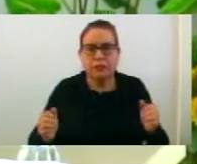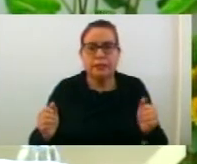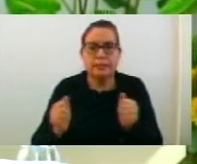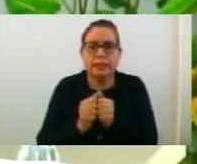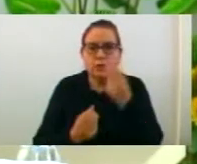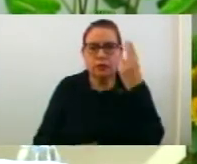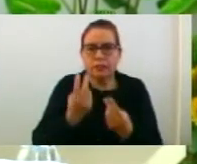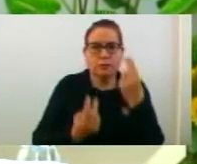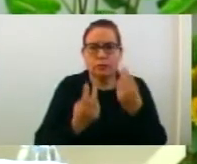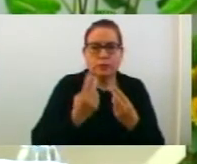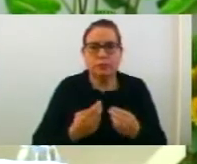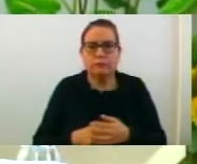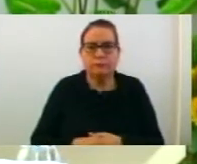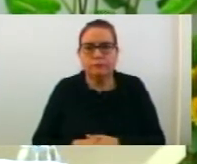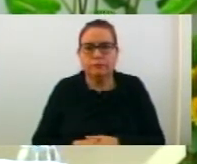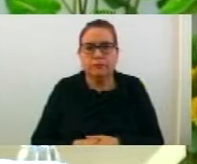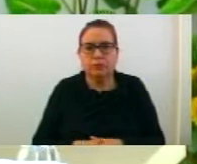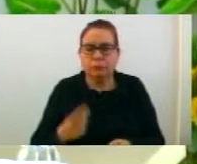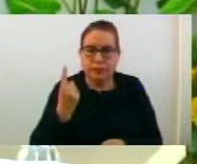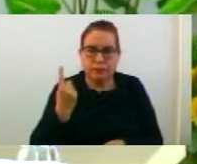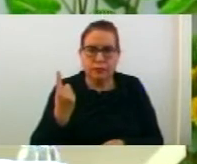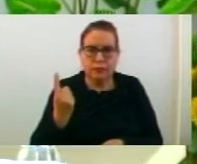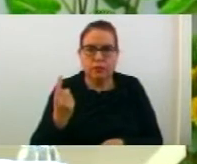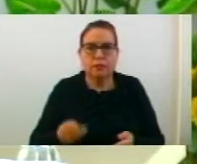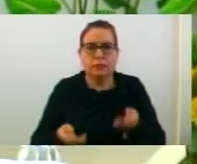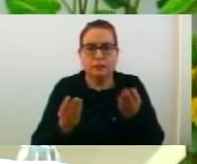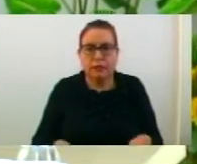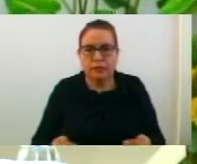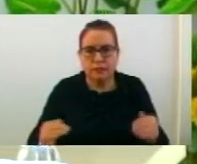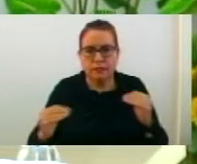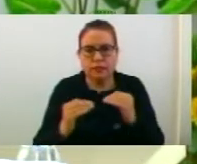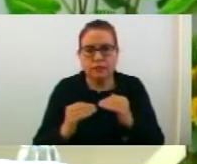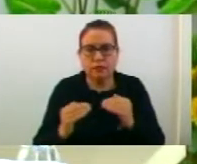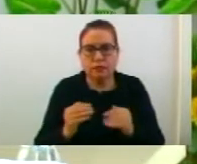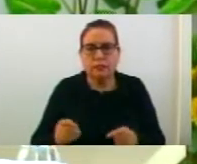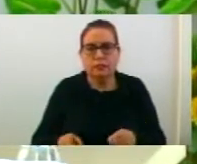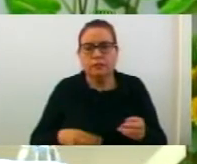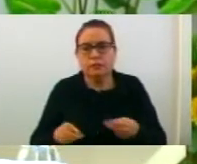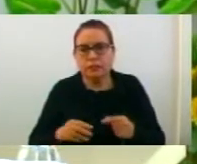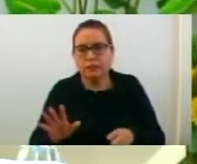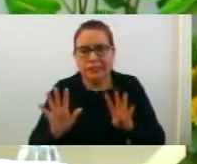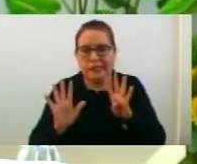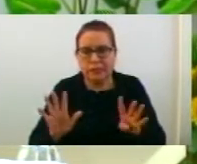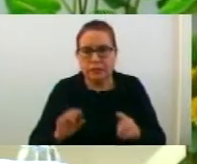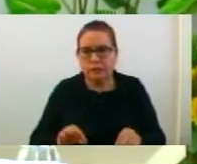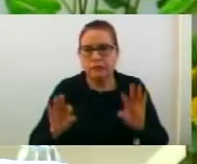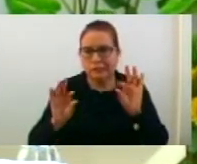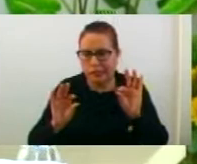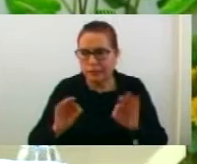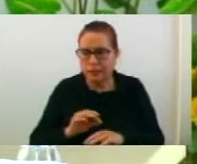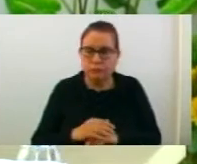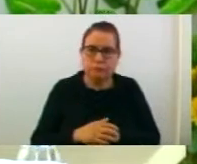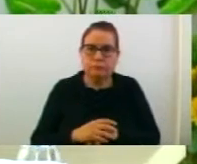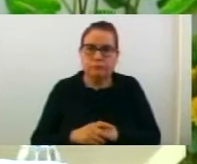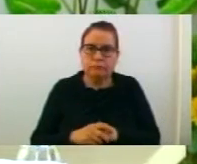води заедничка расправа. И тоа, първо, предлагам заедничка расправа да се води по точки со реден број 9 и 10, односно